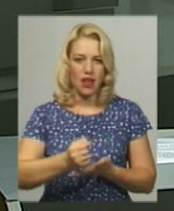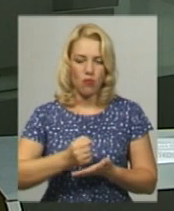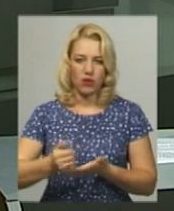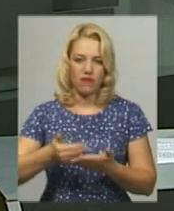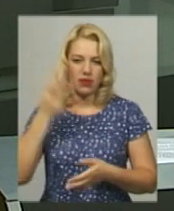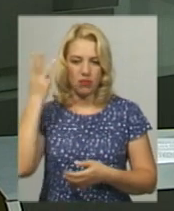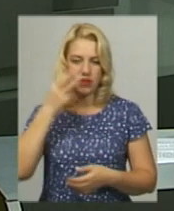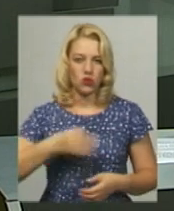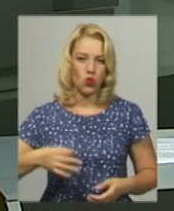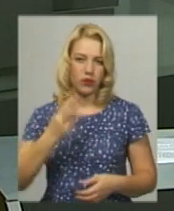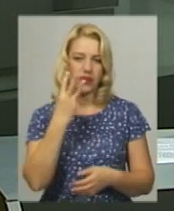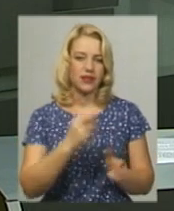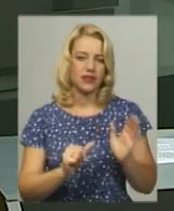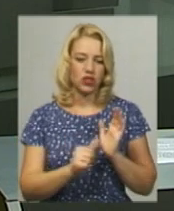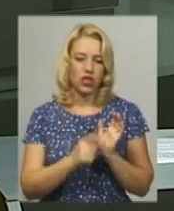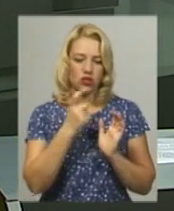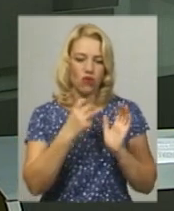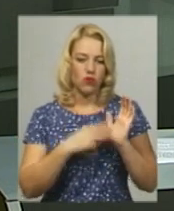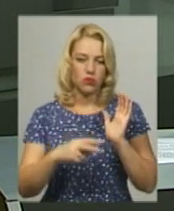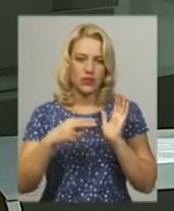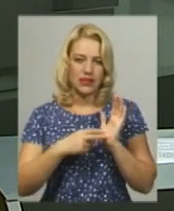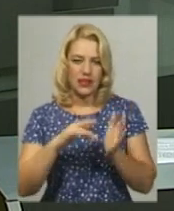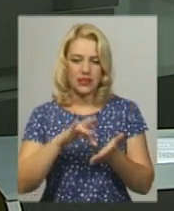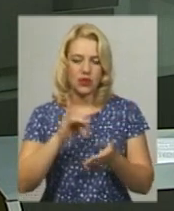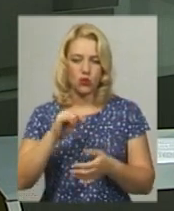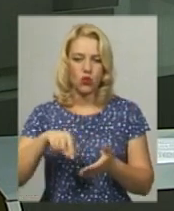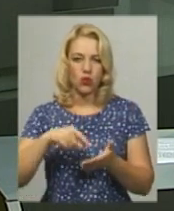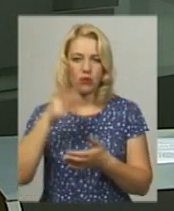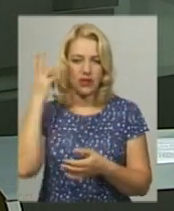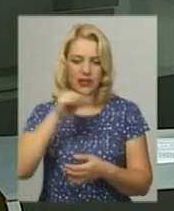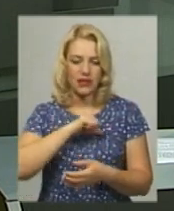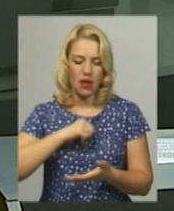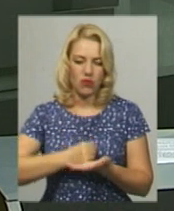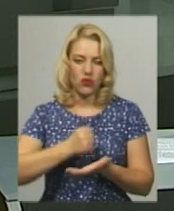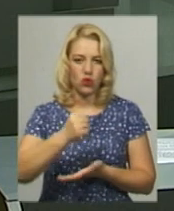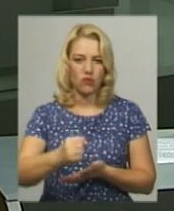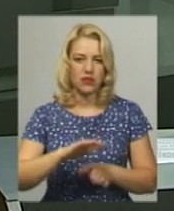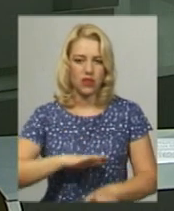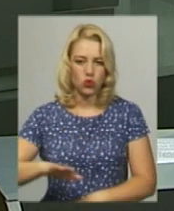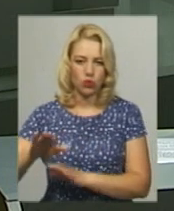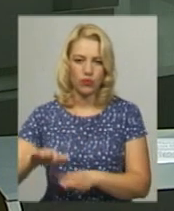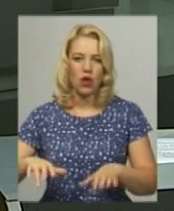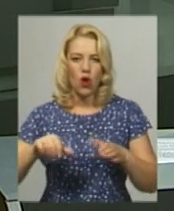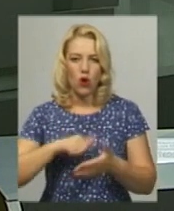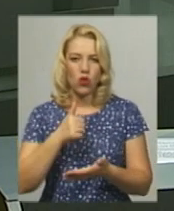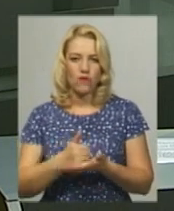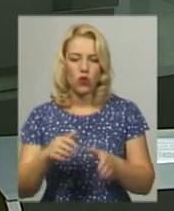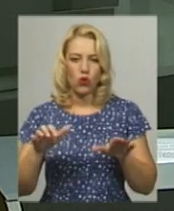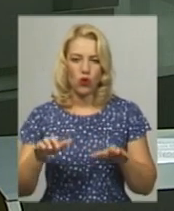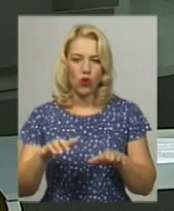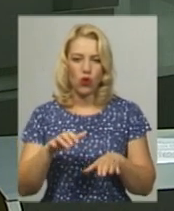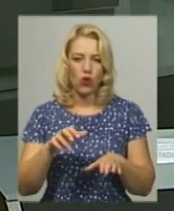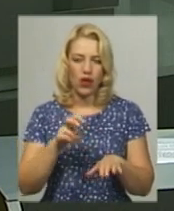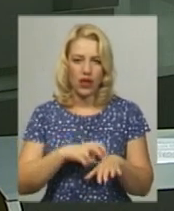36. У 187-му окрузі з центром у Хмельницькому самовисуванцем йде заступник головного лікаря Хмельницької обласної